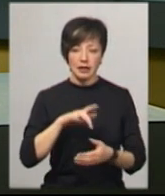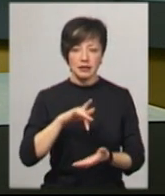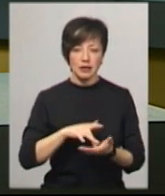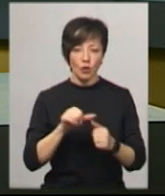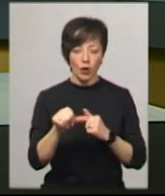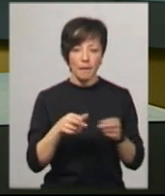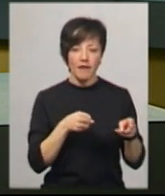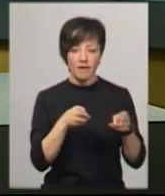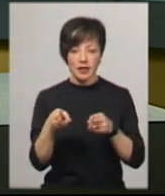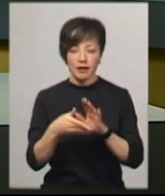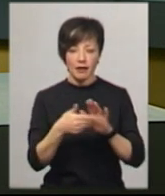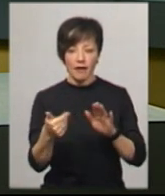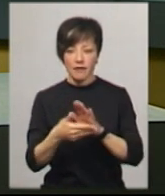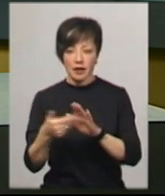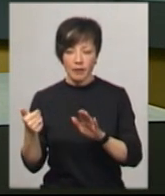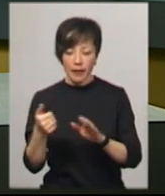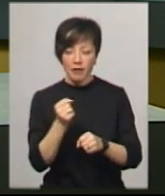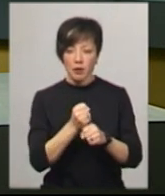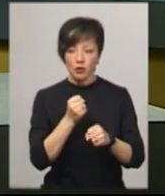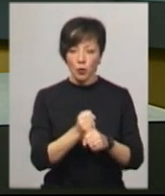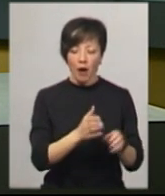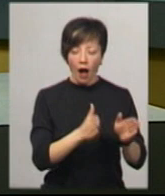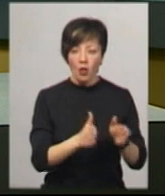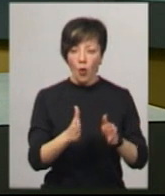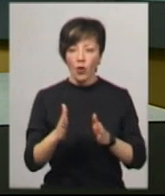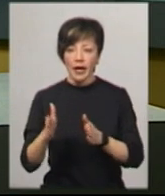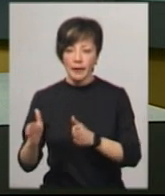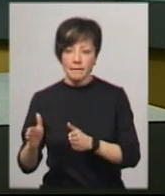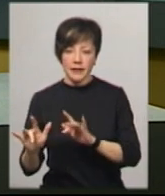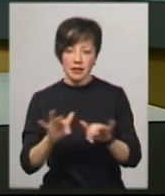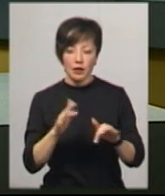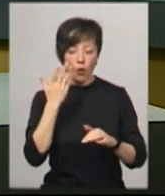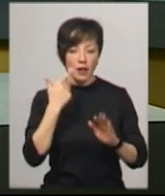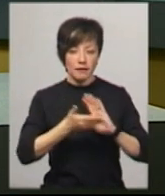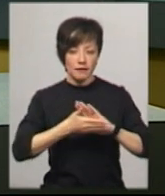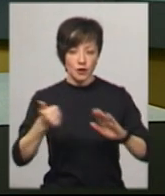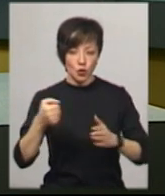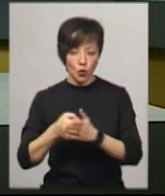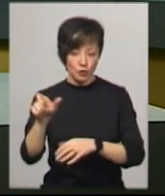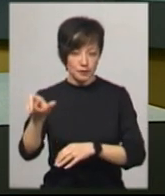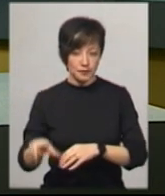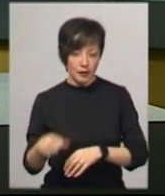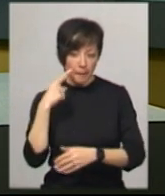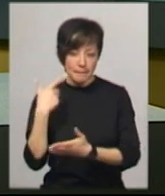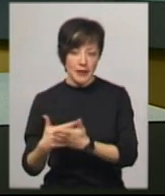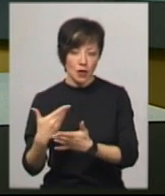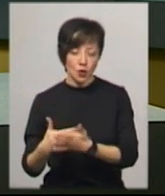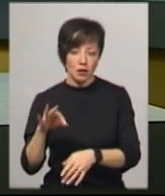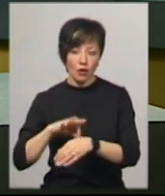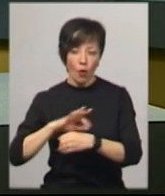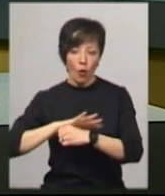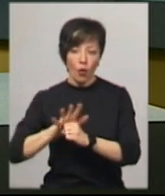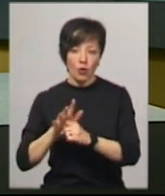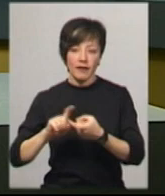окрім виїздів на виклики, відпрацьовують алгоритм дії при виклику до пацієнта, підозрюваного на коронавірус. Проводять тренінги для